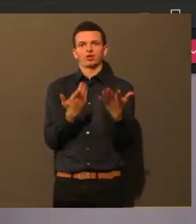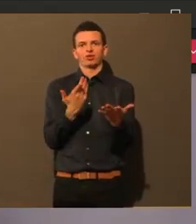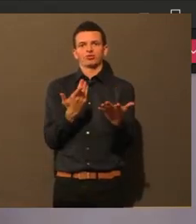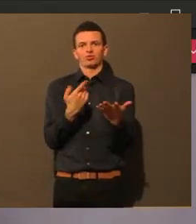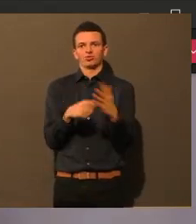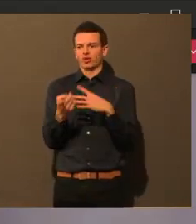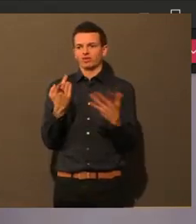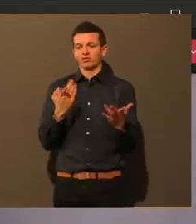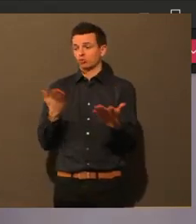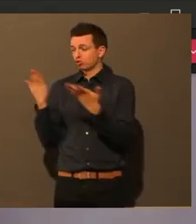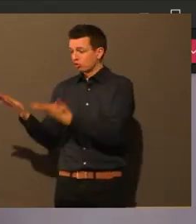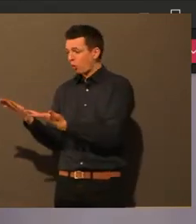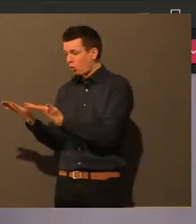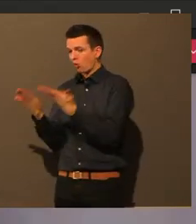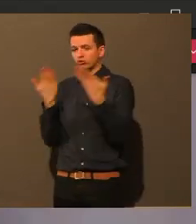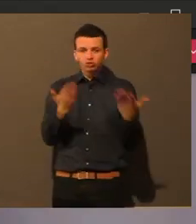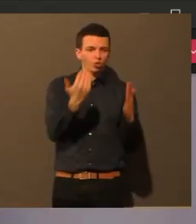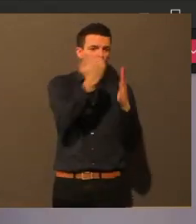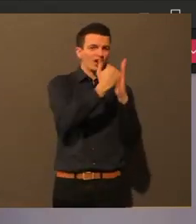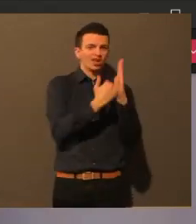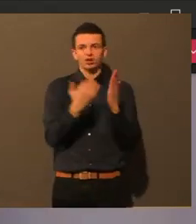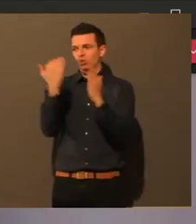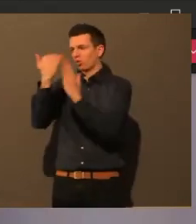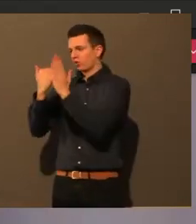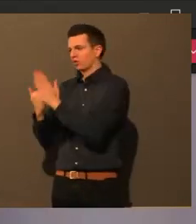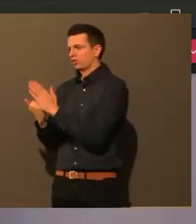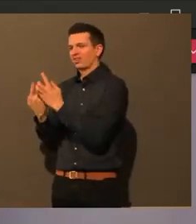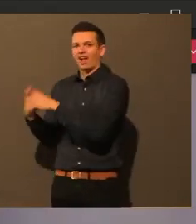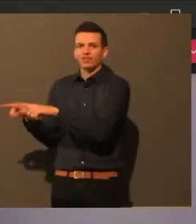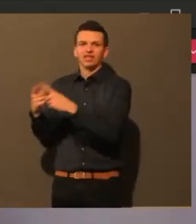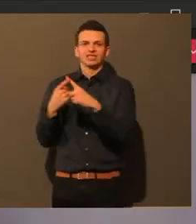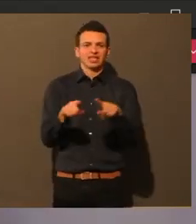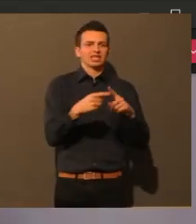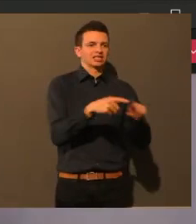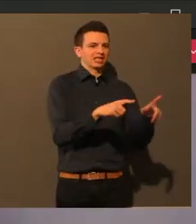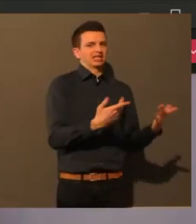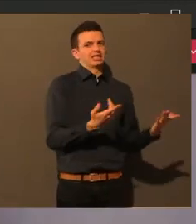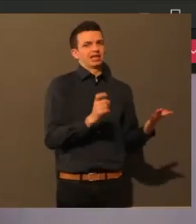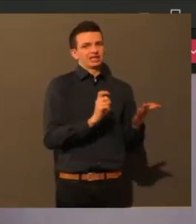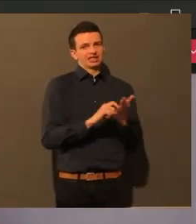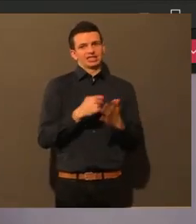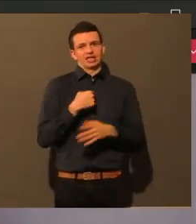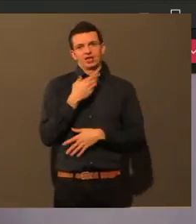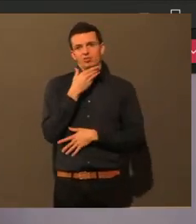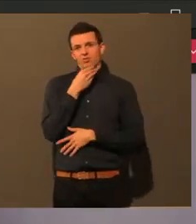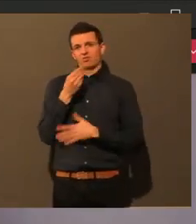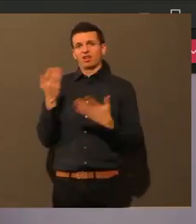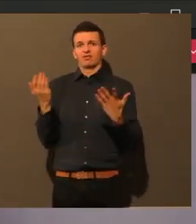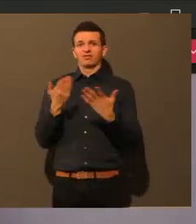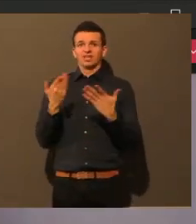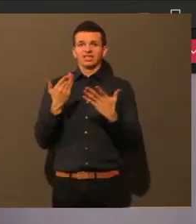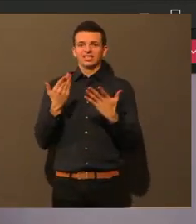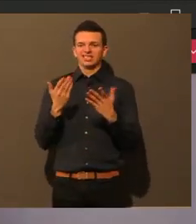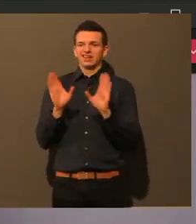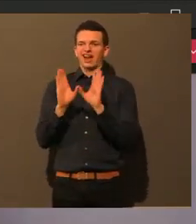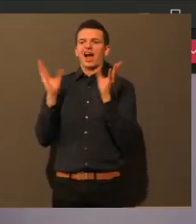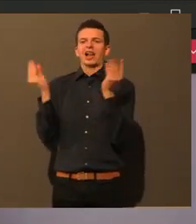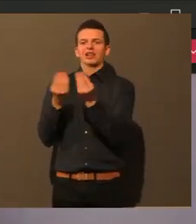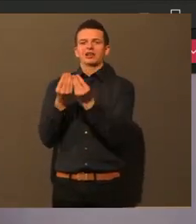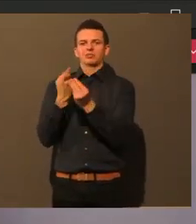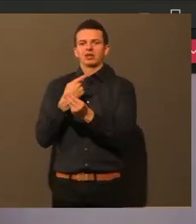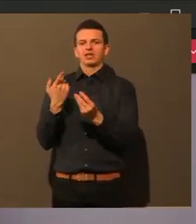knüpfen, vielleicht über ein allgemeines Maskengebot in Augsburg nachdenken. Ich persönlich